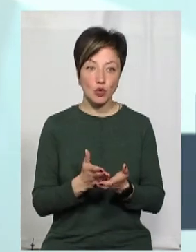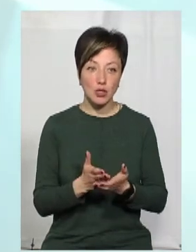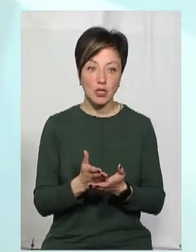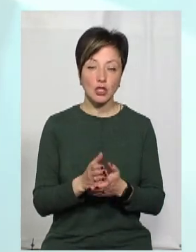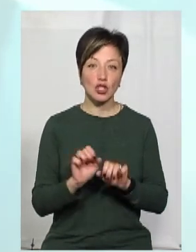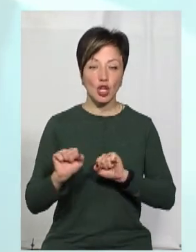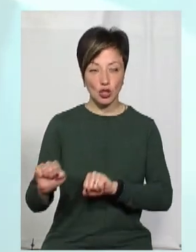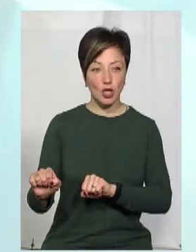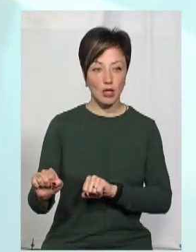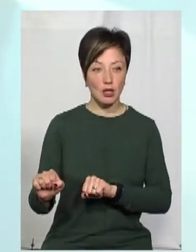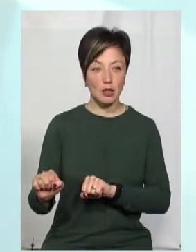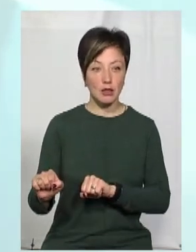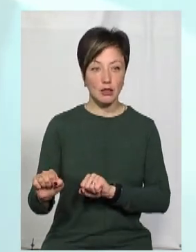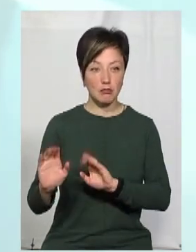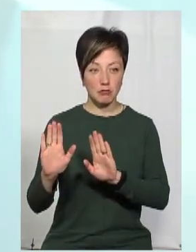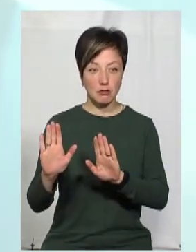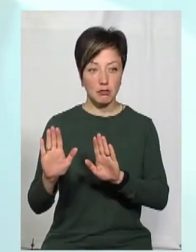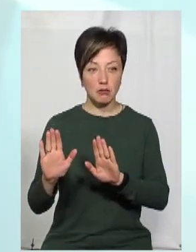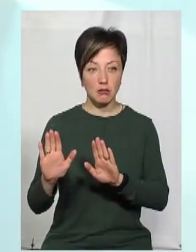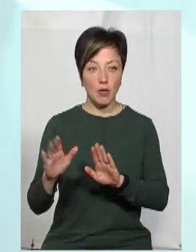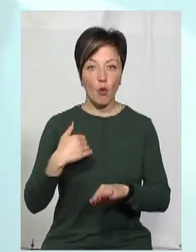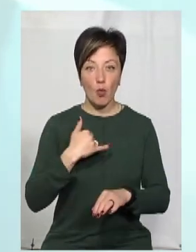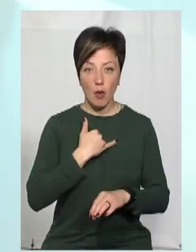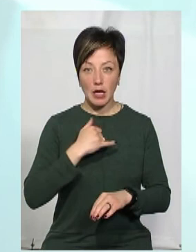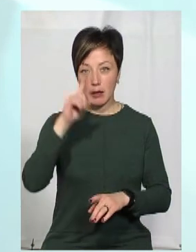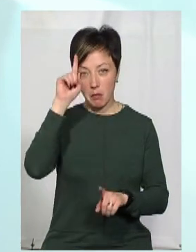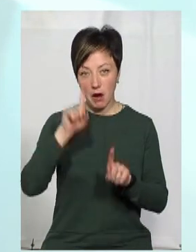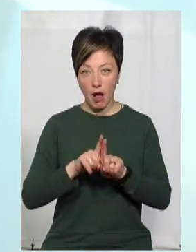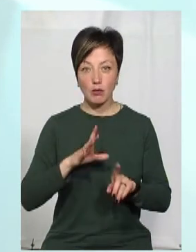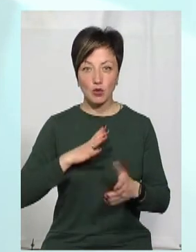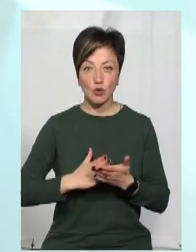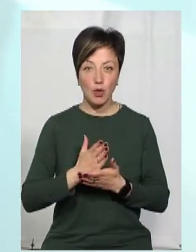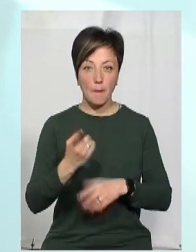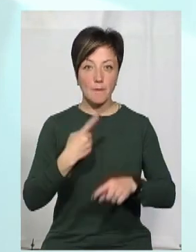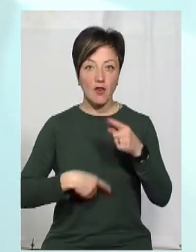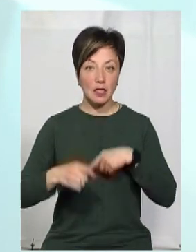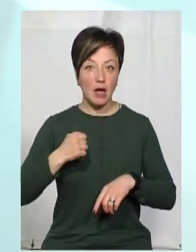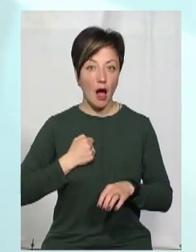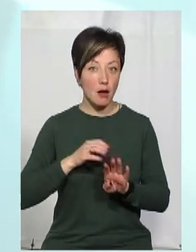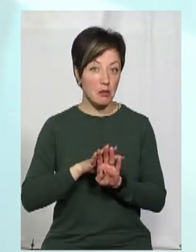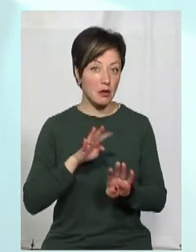ось це було, все, защищай. Защищаєш, мене брат служив. Прийшов з армії,